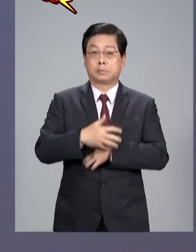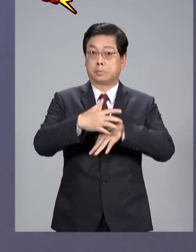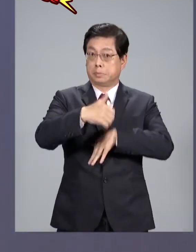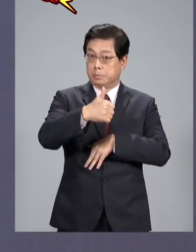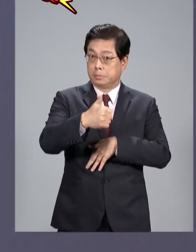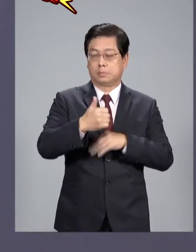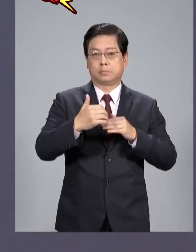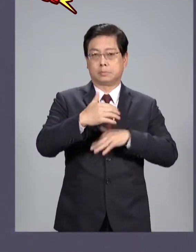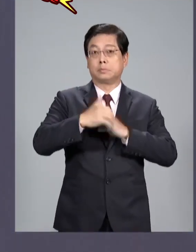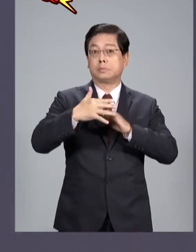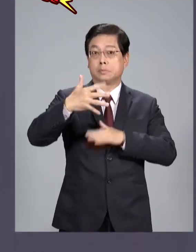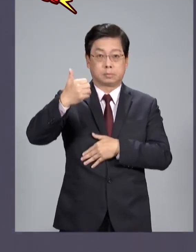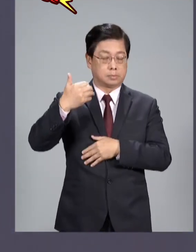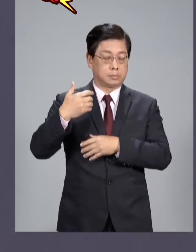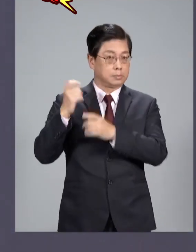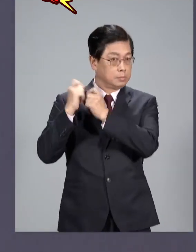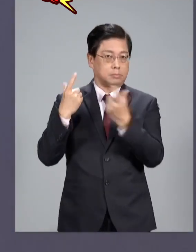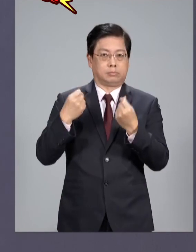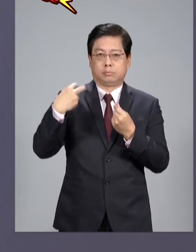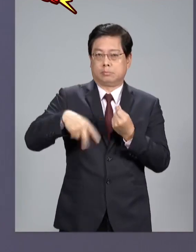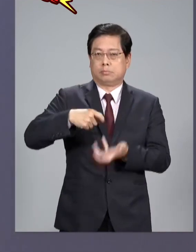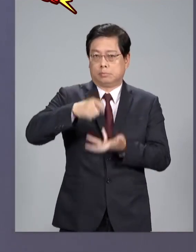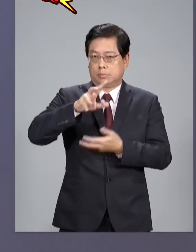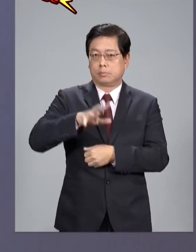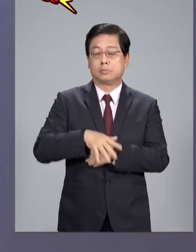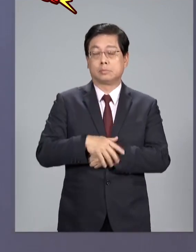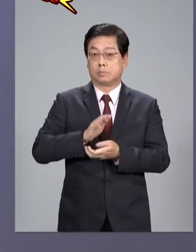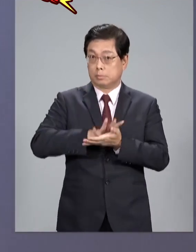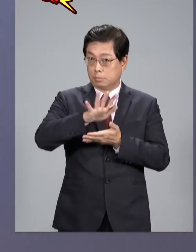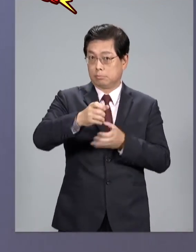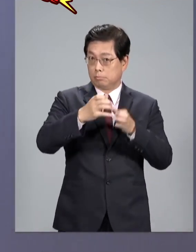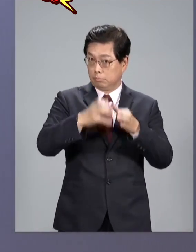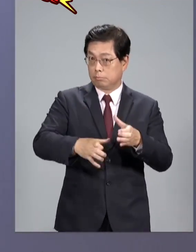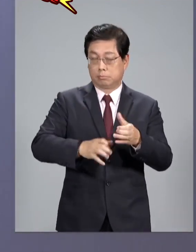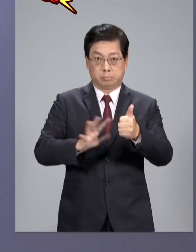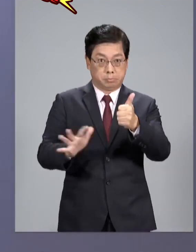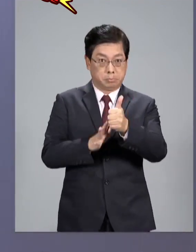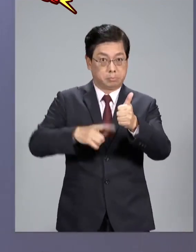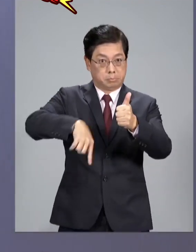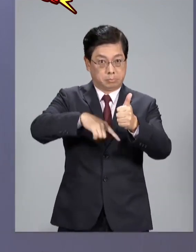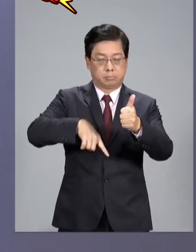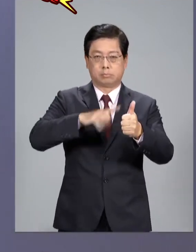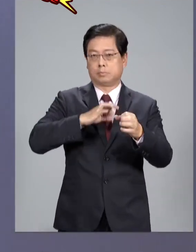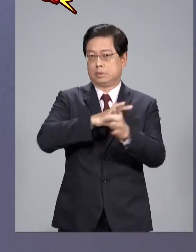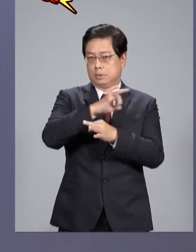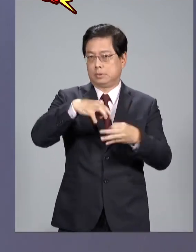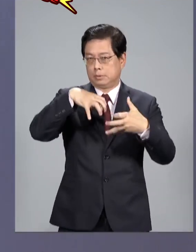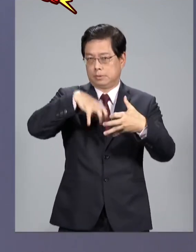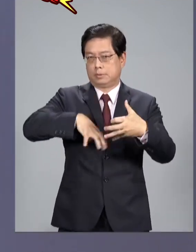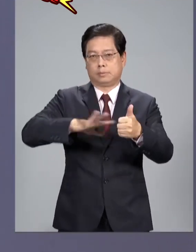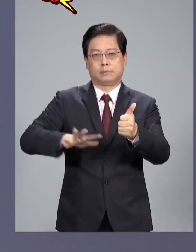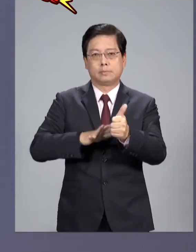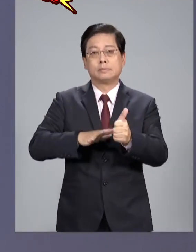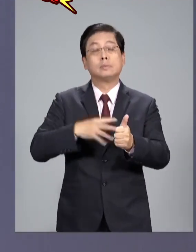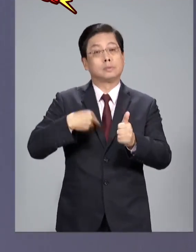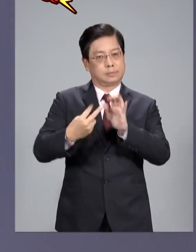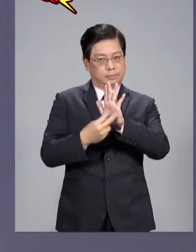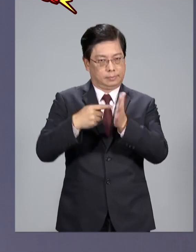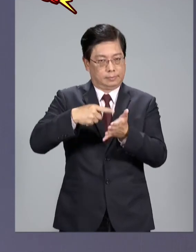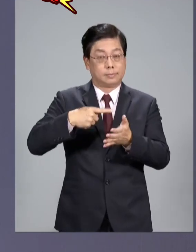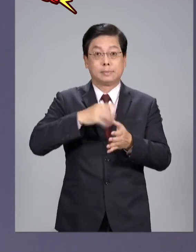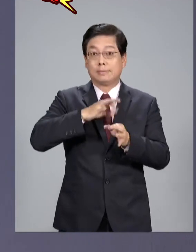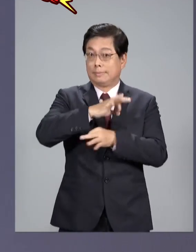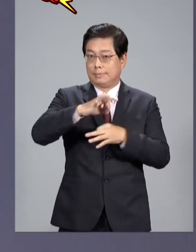宜市長在不久之前還特別講我們將來要組成的內閣是經濟內閣讓我再講一次